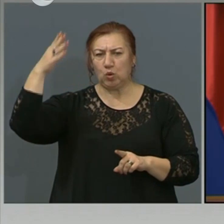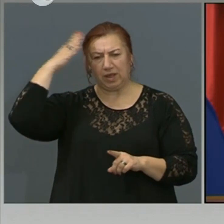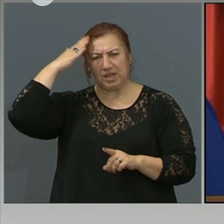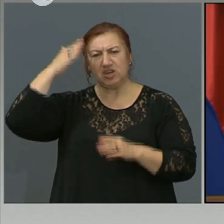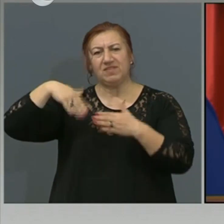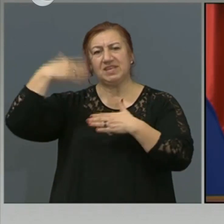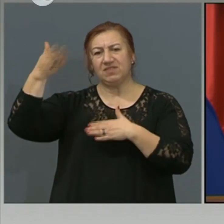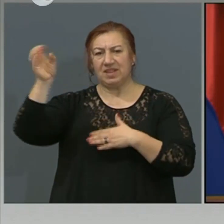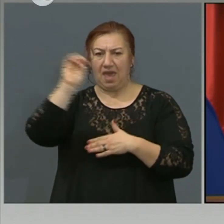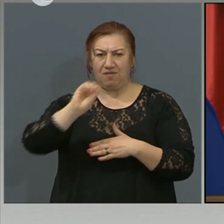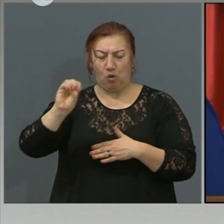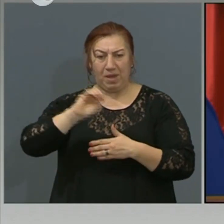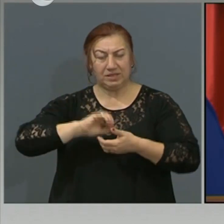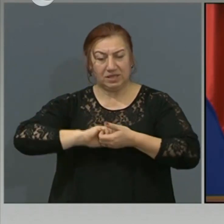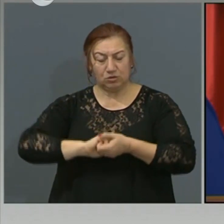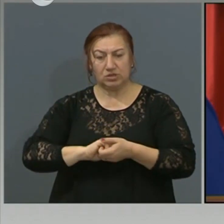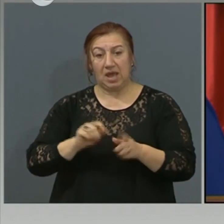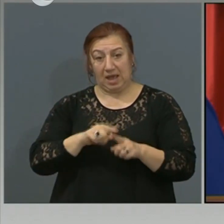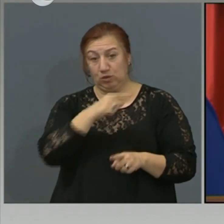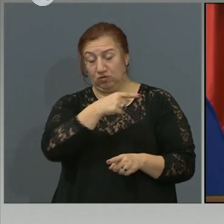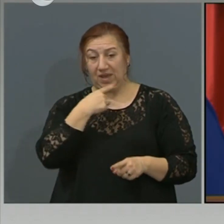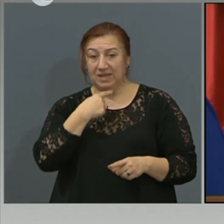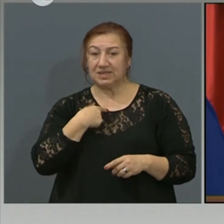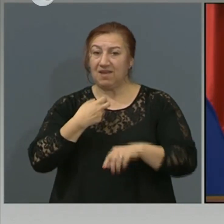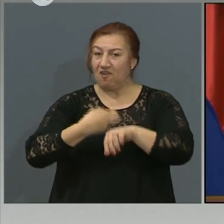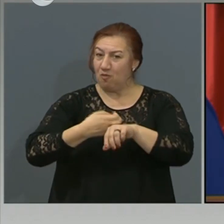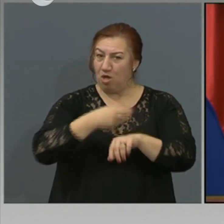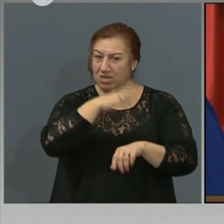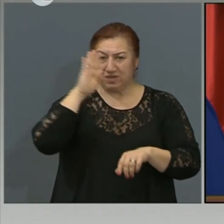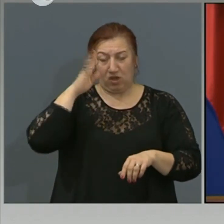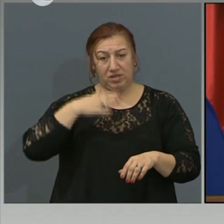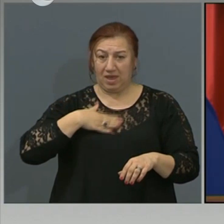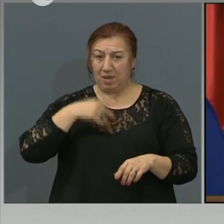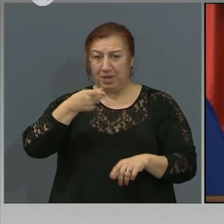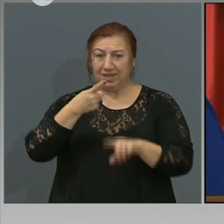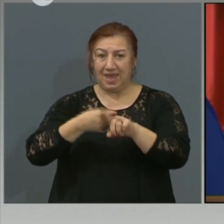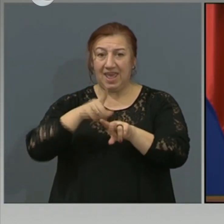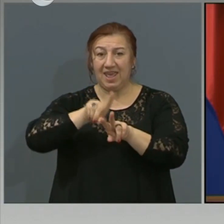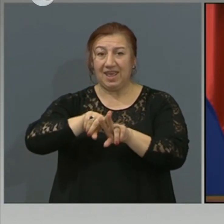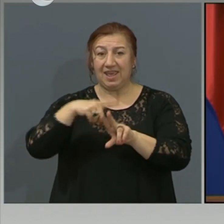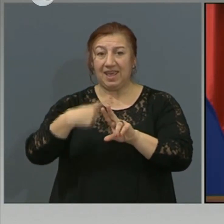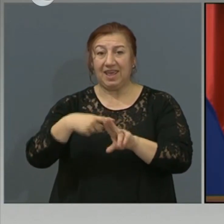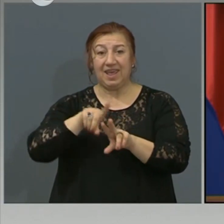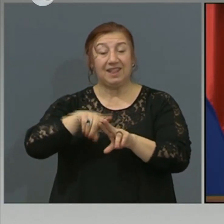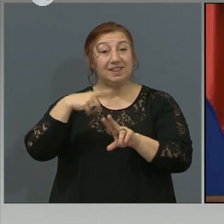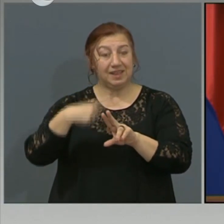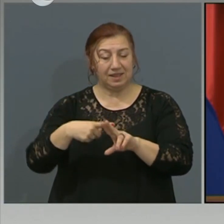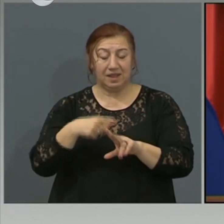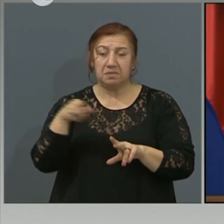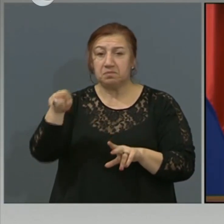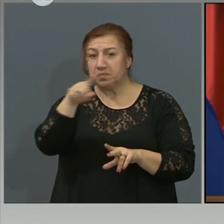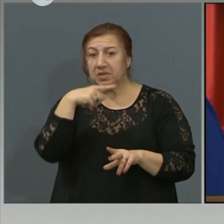когато се налага лечение, защото поне така твредят някакви специалисти, че има благотворно